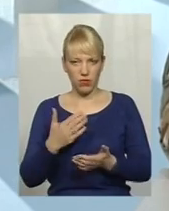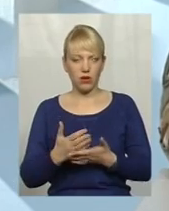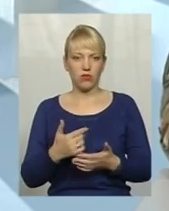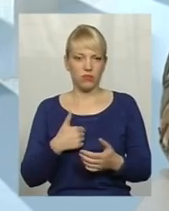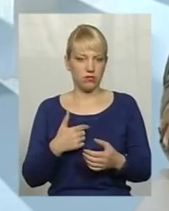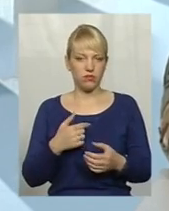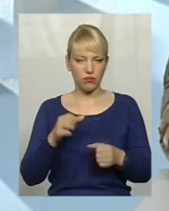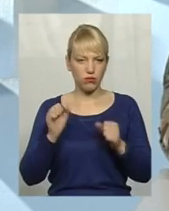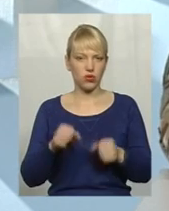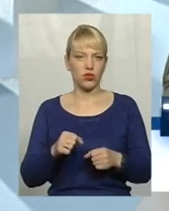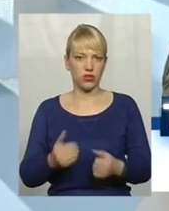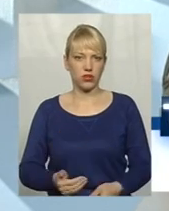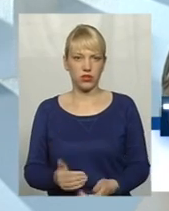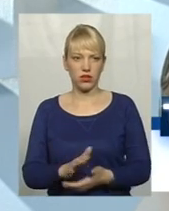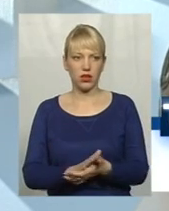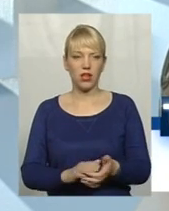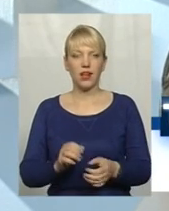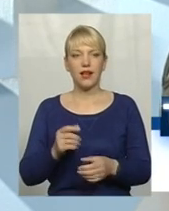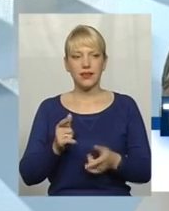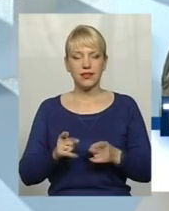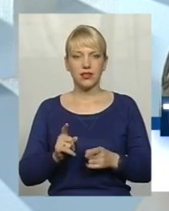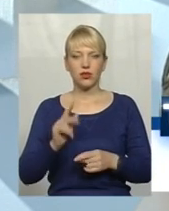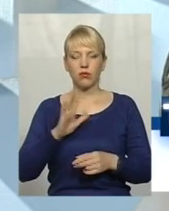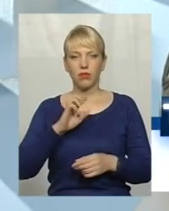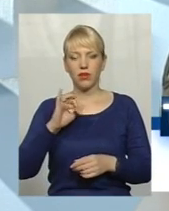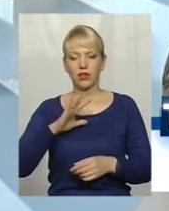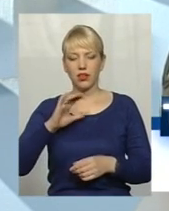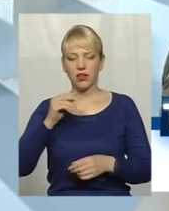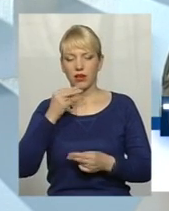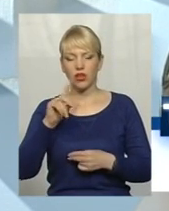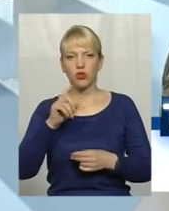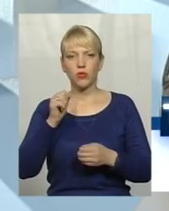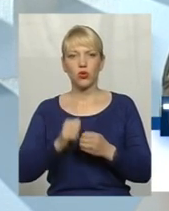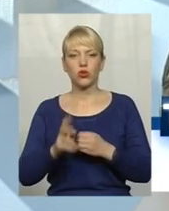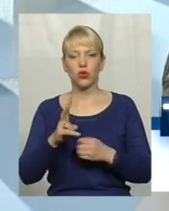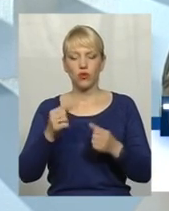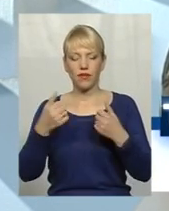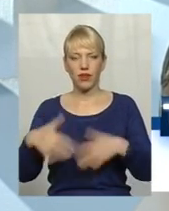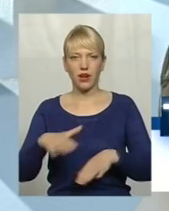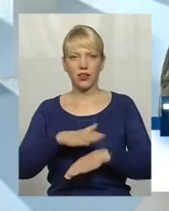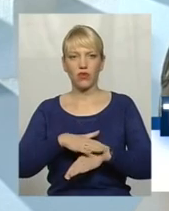дійсно було б краще, щоб кожен, хто втратив кінцівку, втратив,